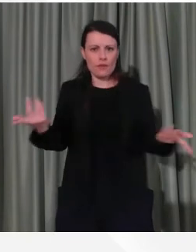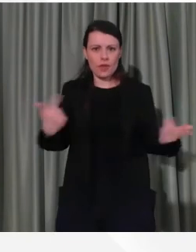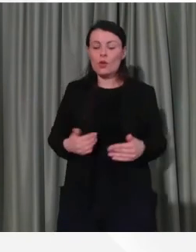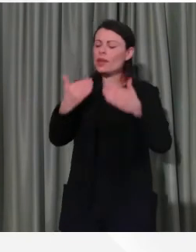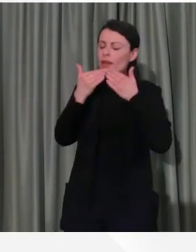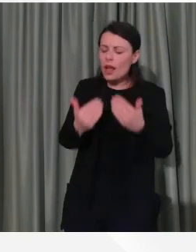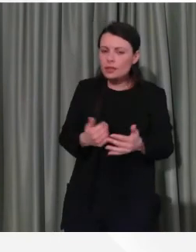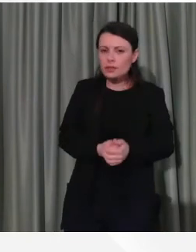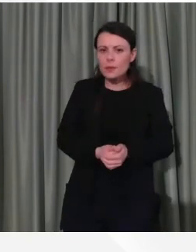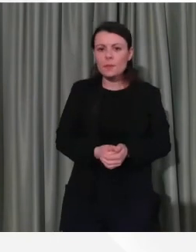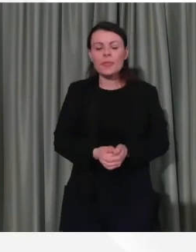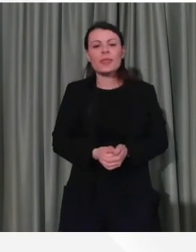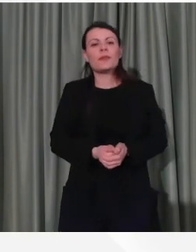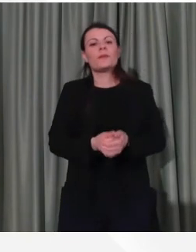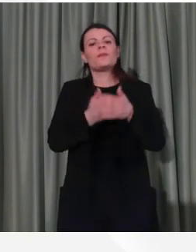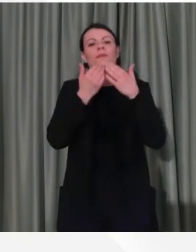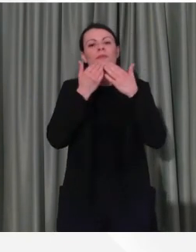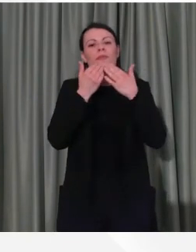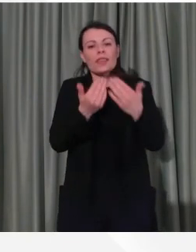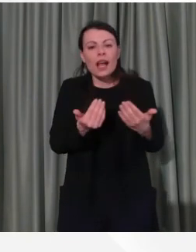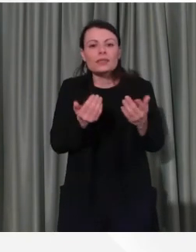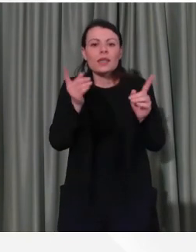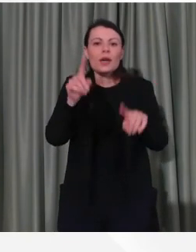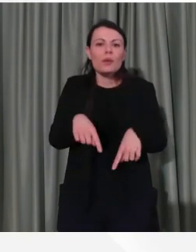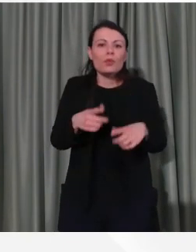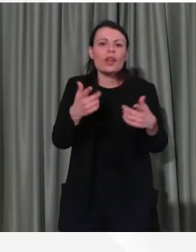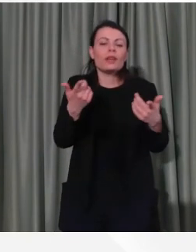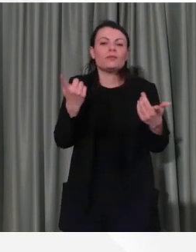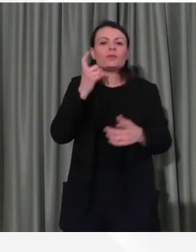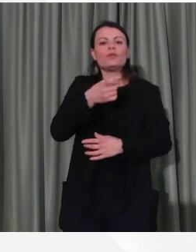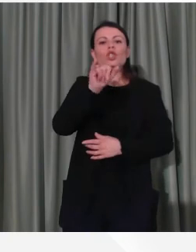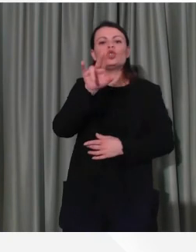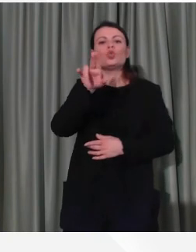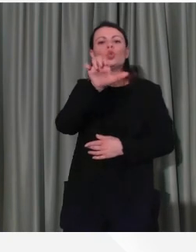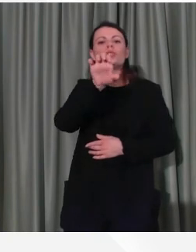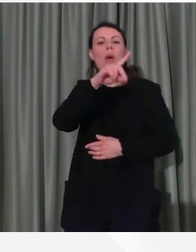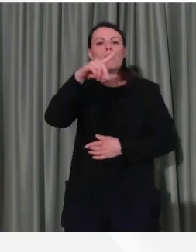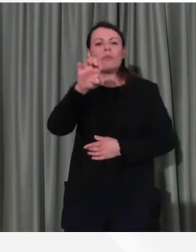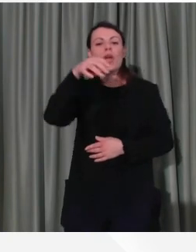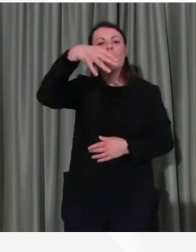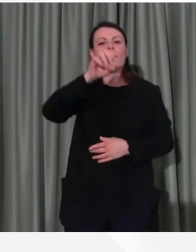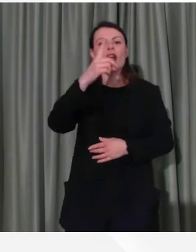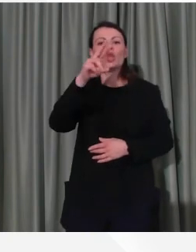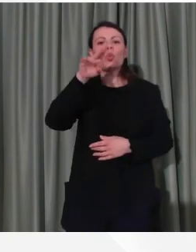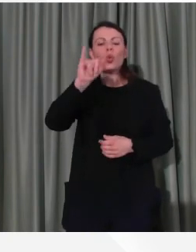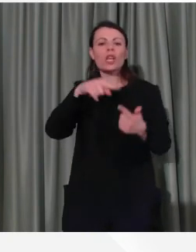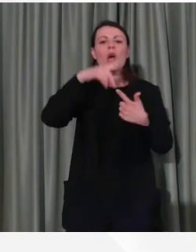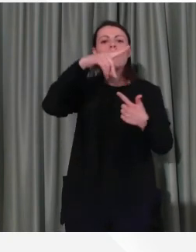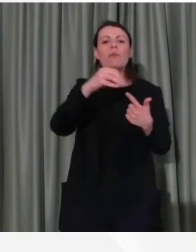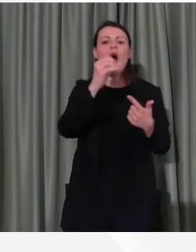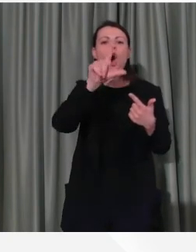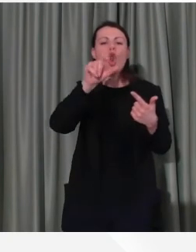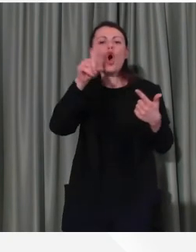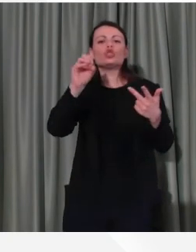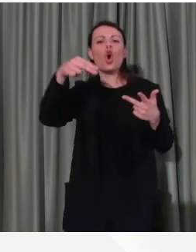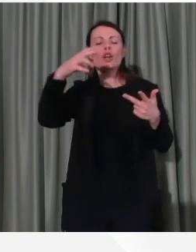dunque, grazie anche a chi dietro le quinte, Giuseppe Meduri, Paolo Zoncada, Davide Bertani della redazione